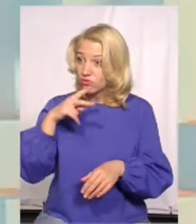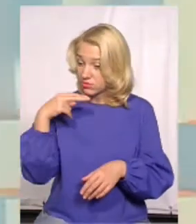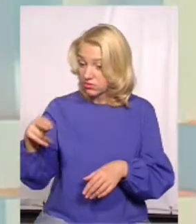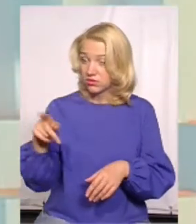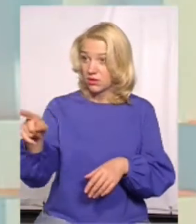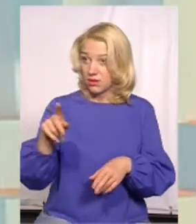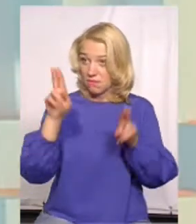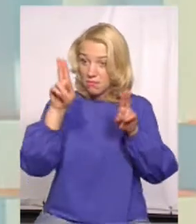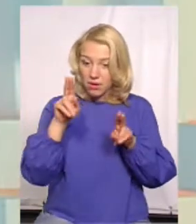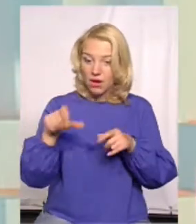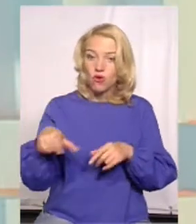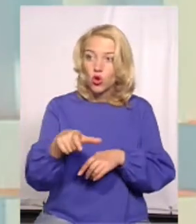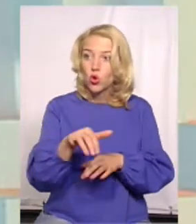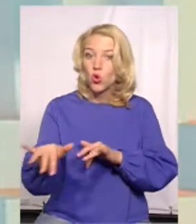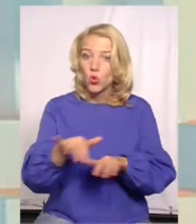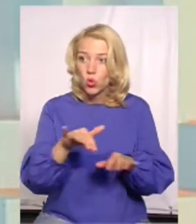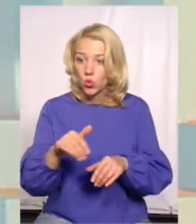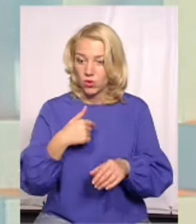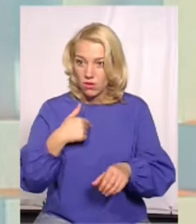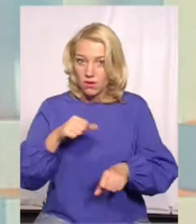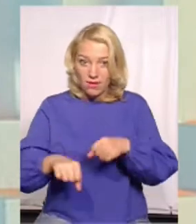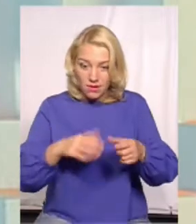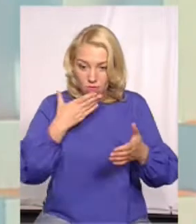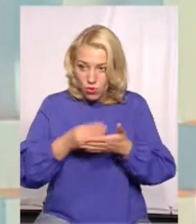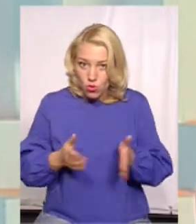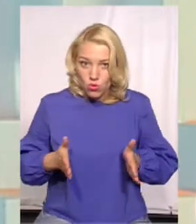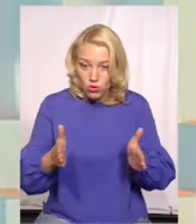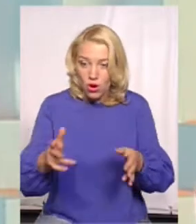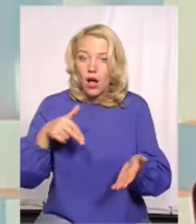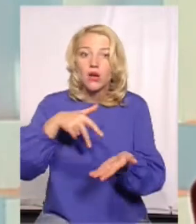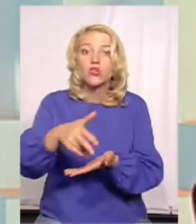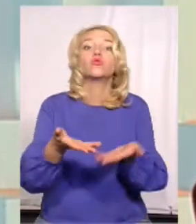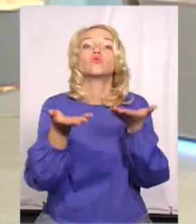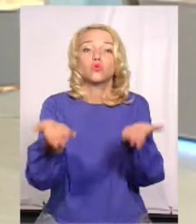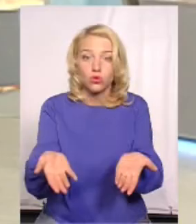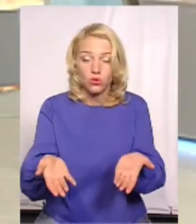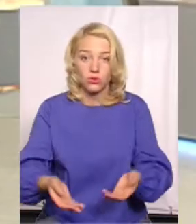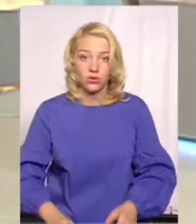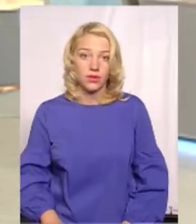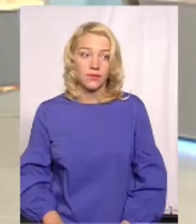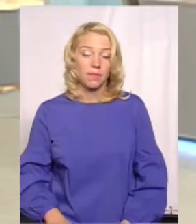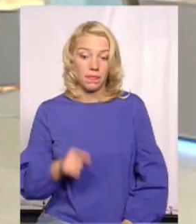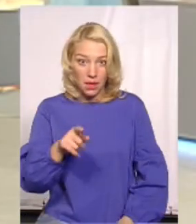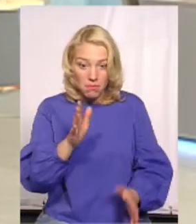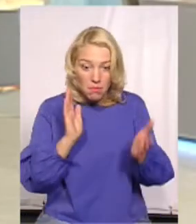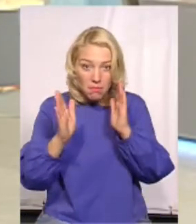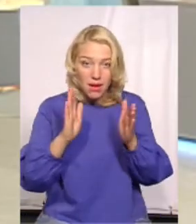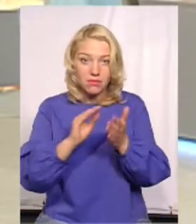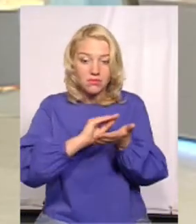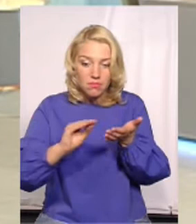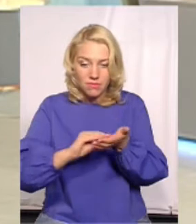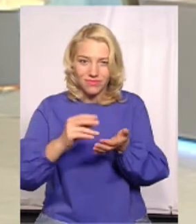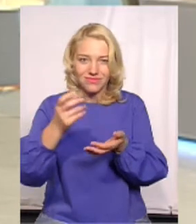виконує правила дорожнього руху. По суті, він ж автомобіліст, він ж їхав на автівці, він ж ж жалівся на дорожці. Крім того, в парку є знаки відповідних. Так, так, так.